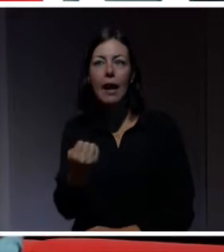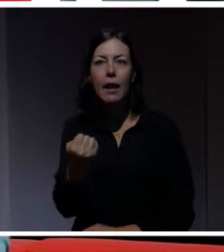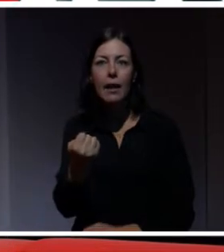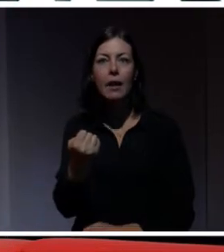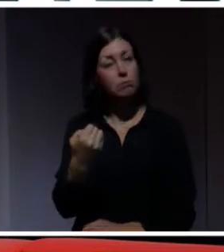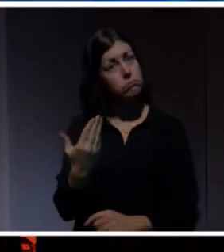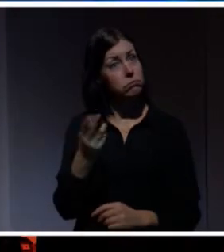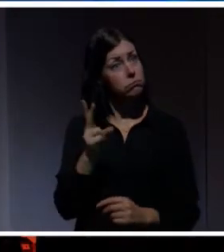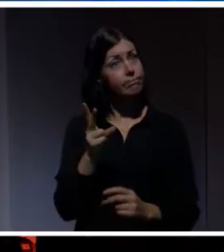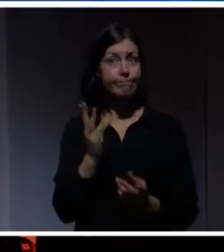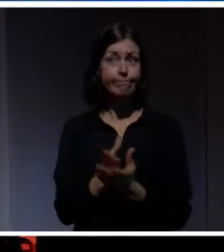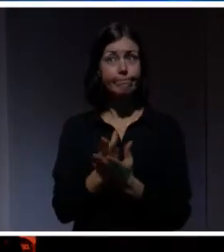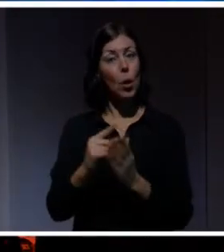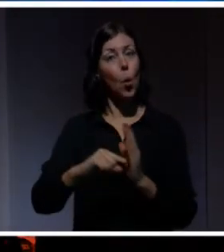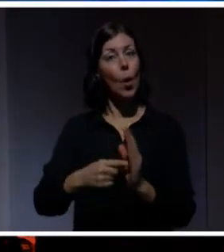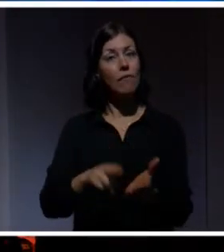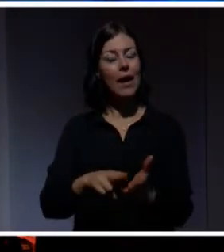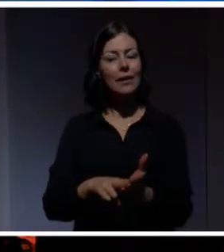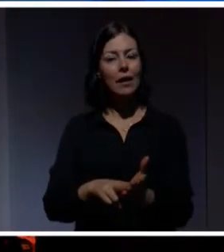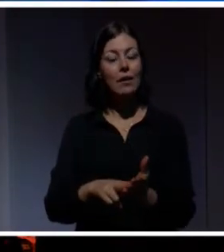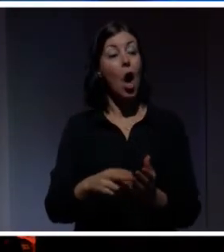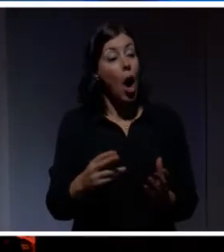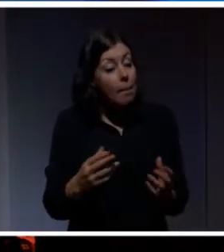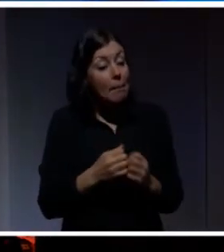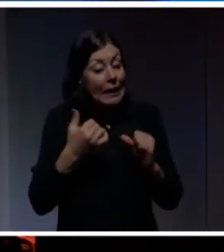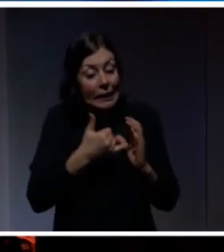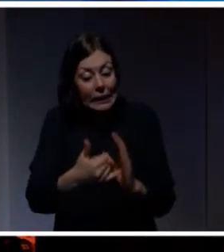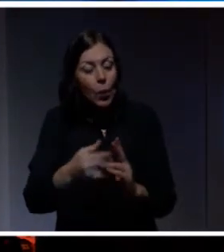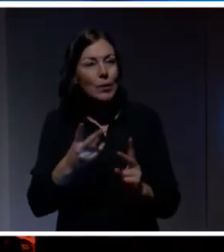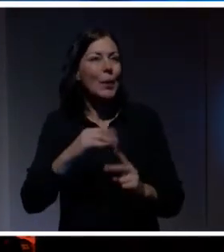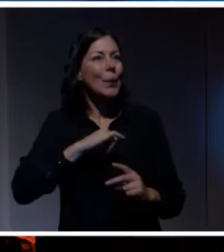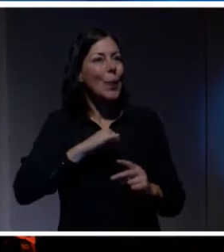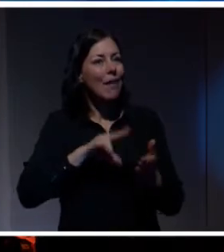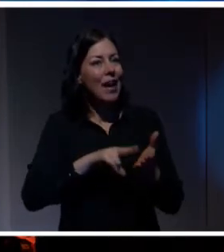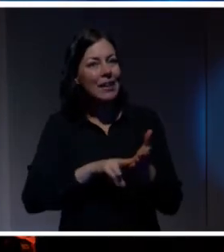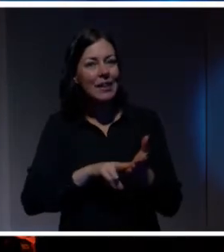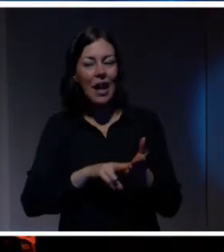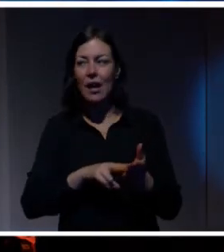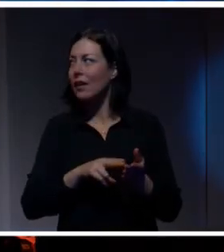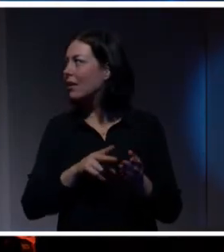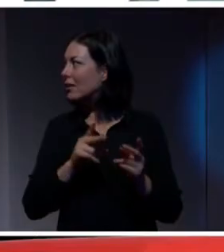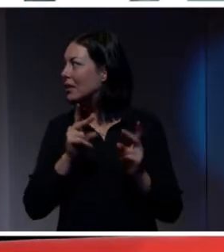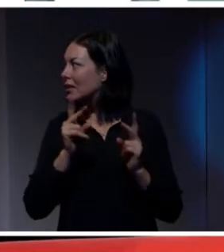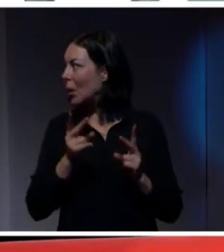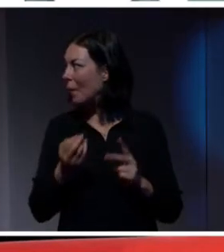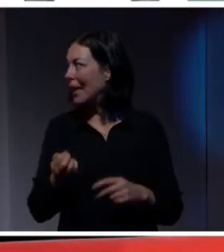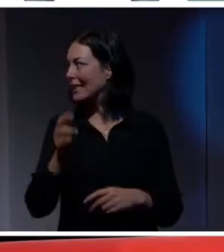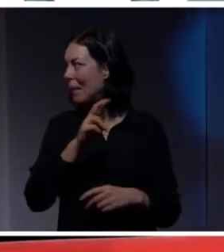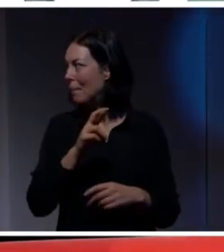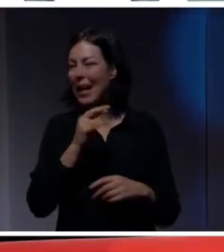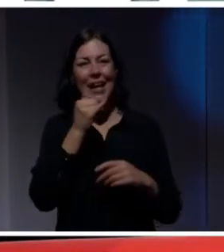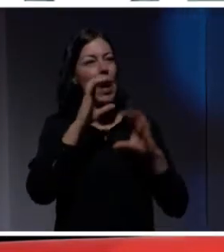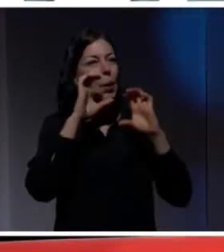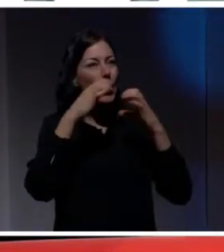fakta. Det var de hårda fakta. Men vi är i boken också full av roliga fakta. Sånt går jag igång på. Som till exempel att på